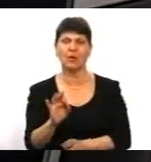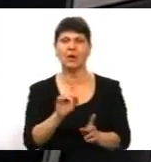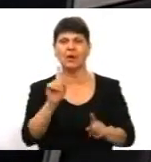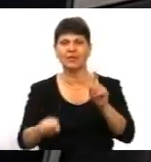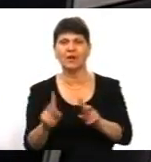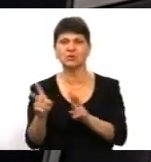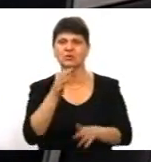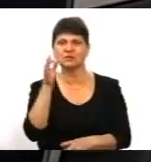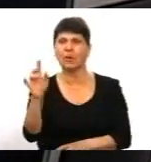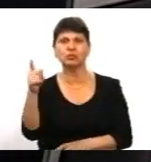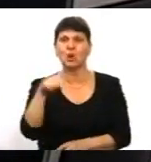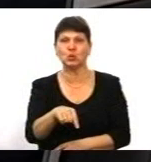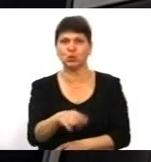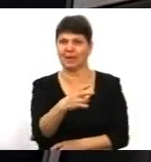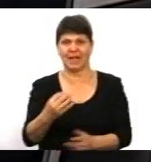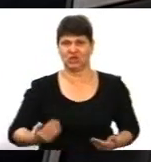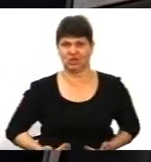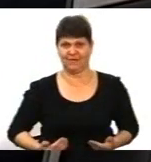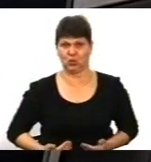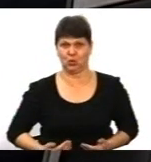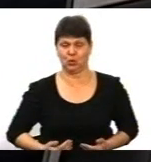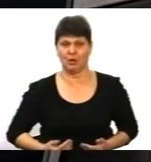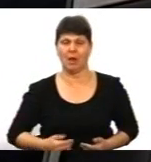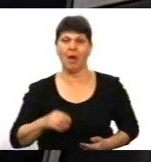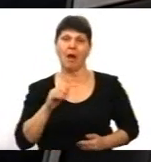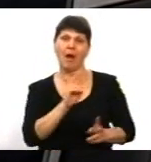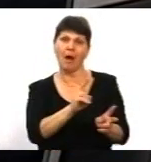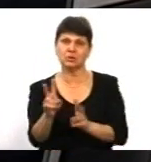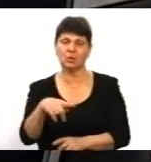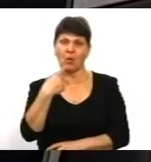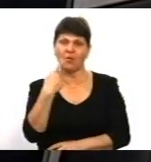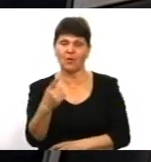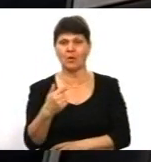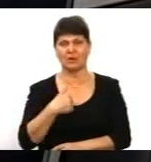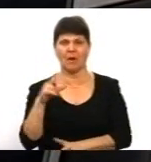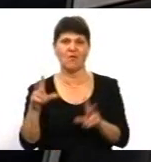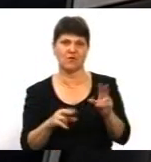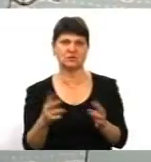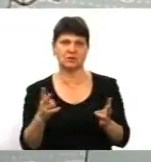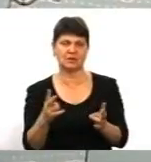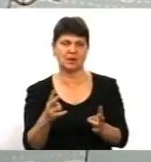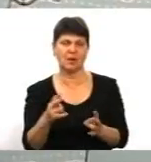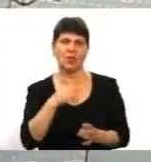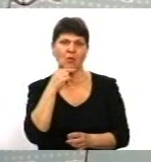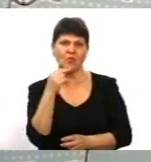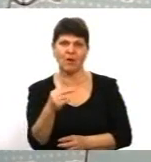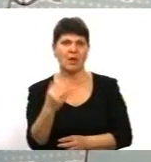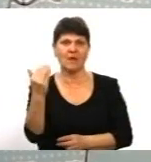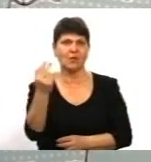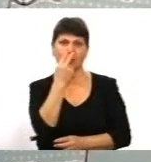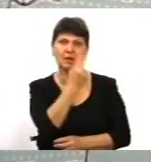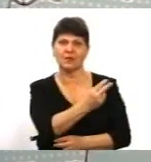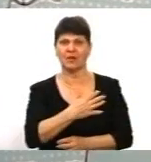що вони тут не живуть. А дехто каже, і я вважаю, треба до цього привернути увагу, вони не дивляться нашого